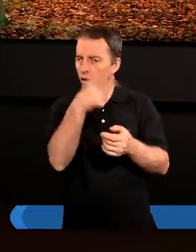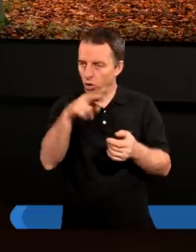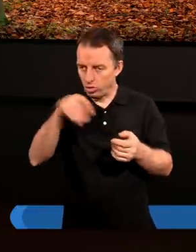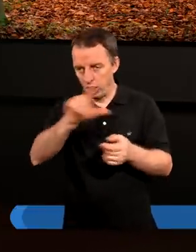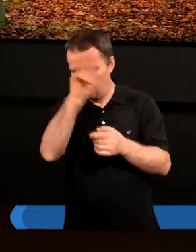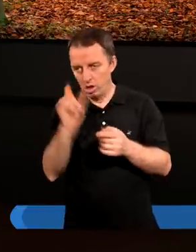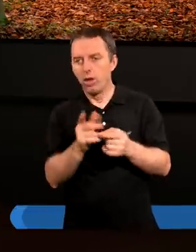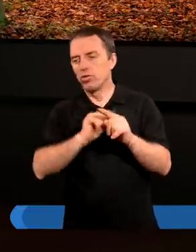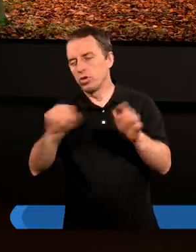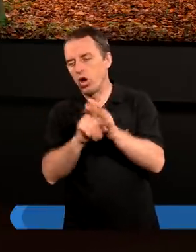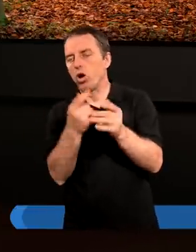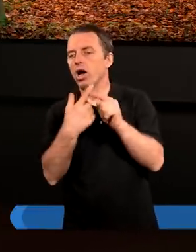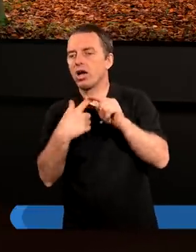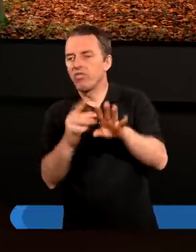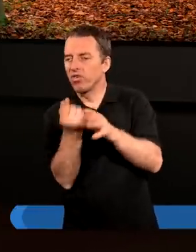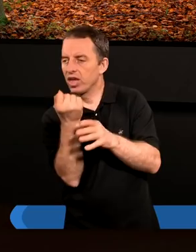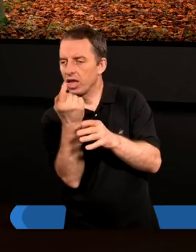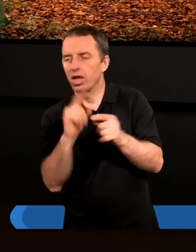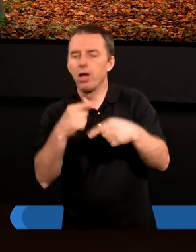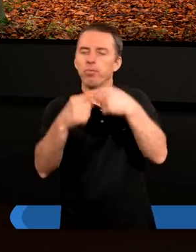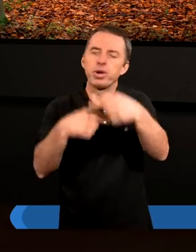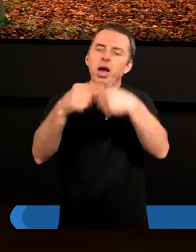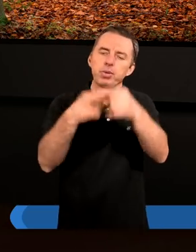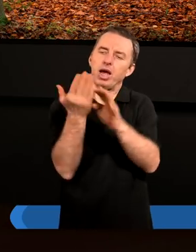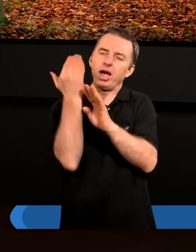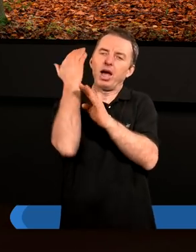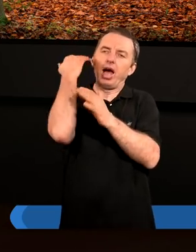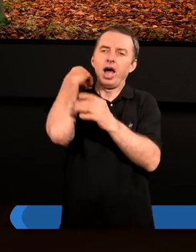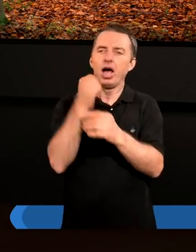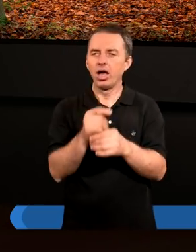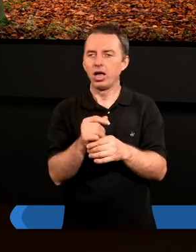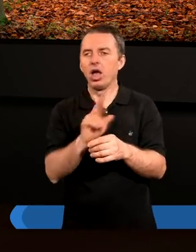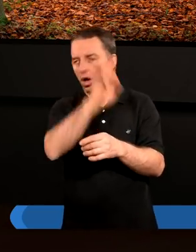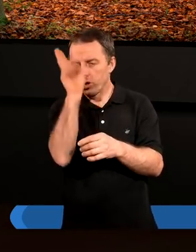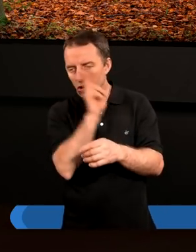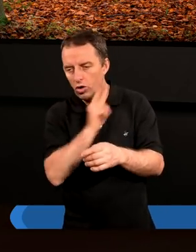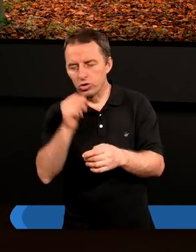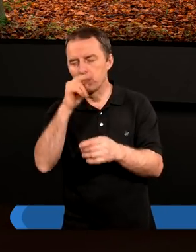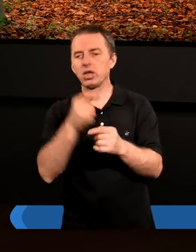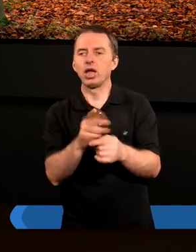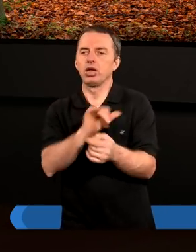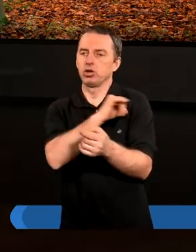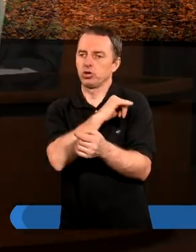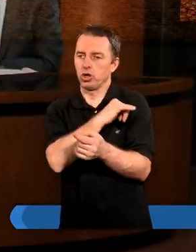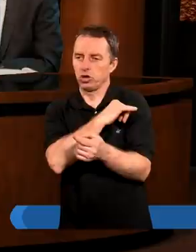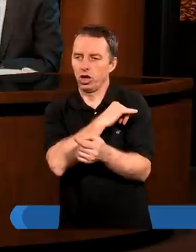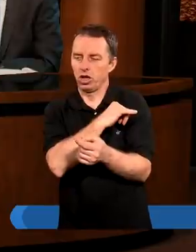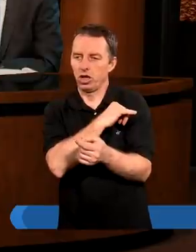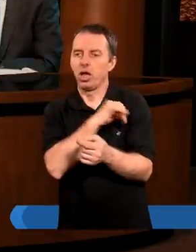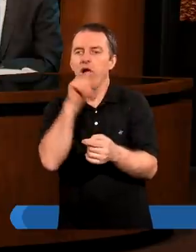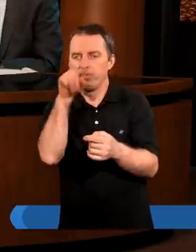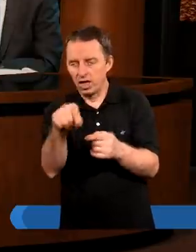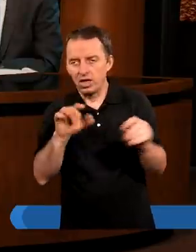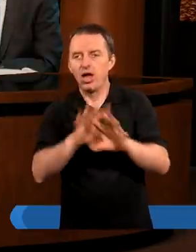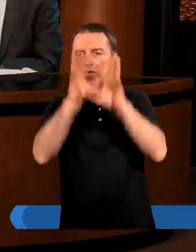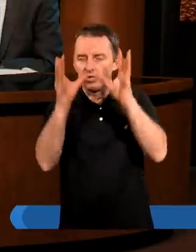do chwili, gdy nasi pra, pra, pra rodzice zgrzeszyli. I